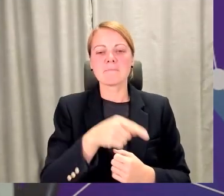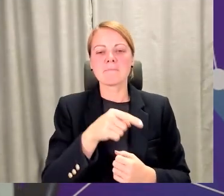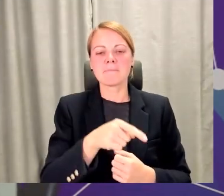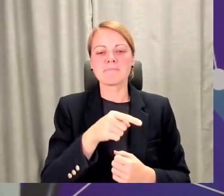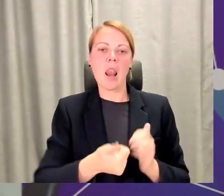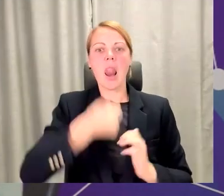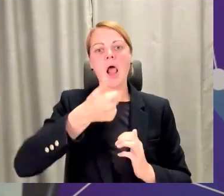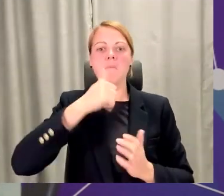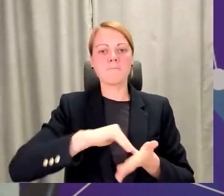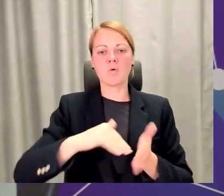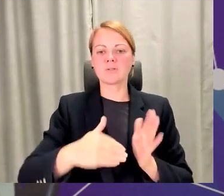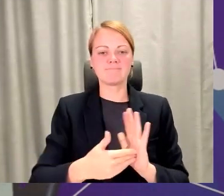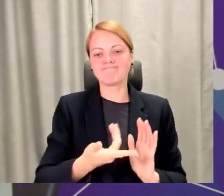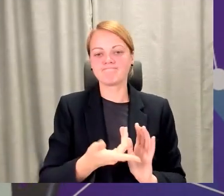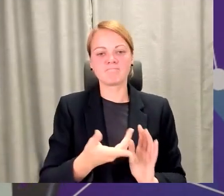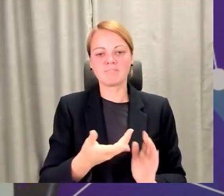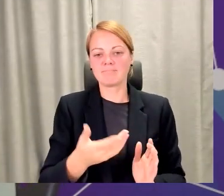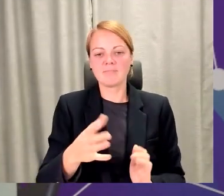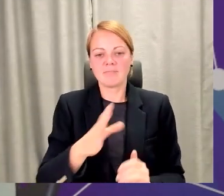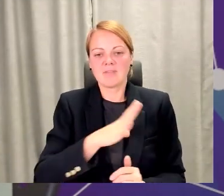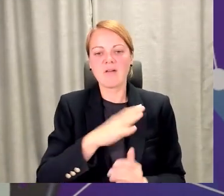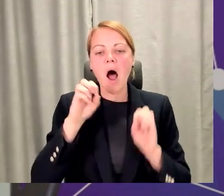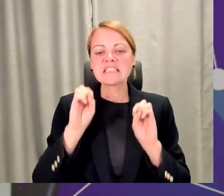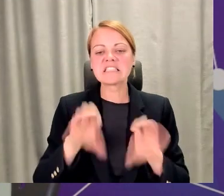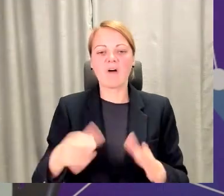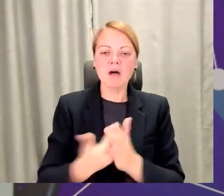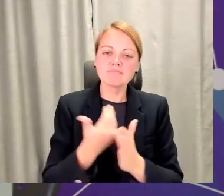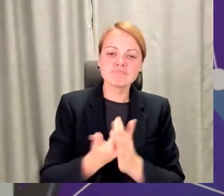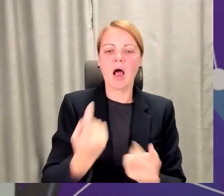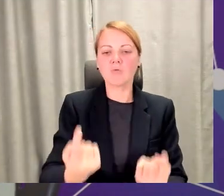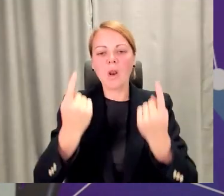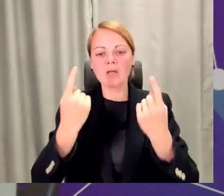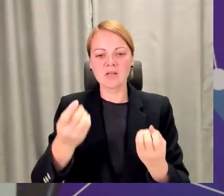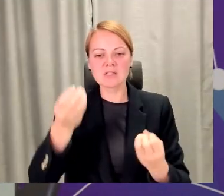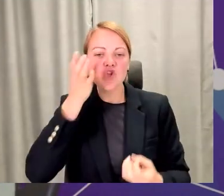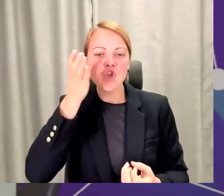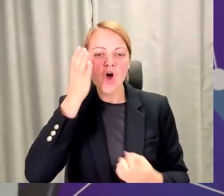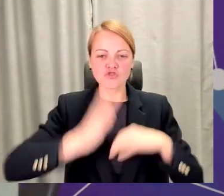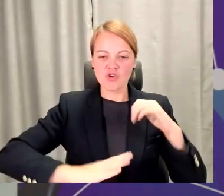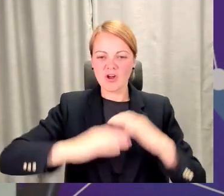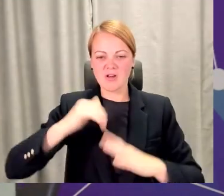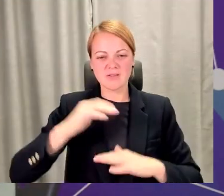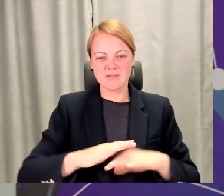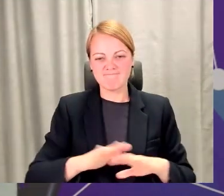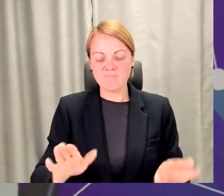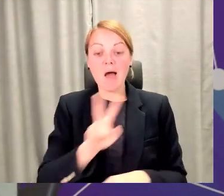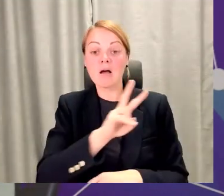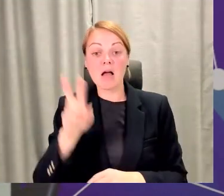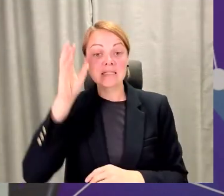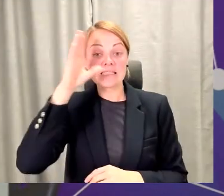nespēs atsveidzināt savu zināšanu, viņa nespēs tās aktualizēt. Un es gribu teikt, ka tie, kas spēja mācīties noteikti,